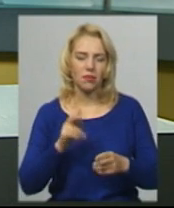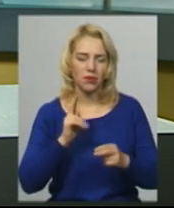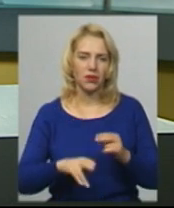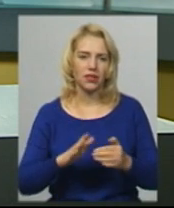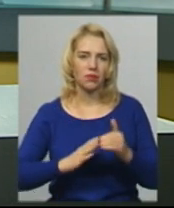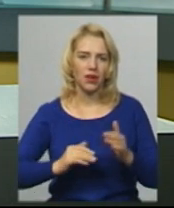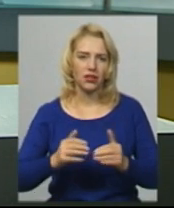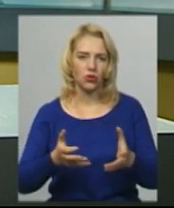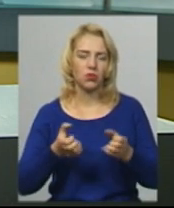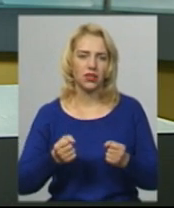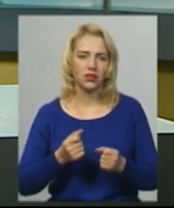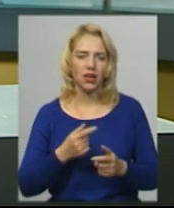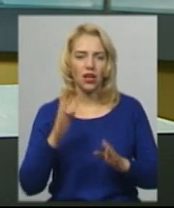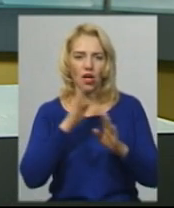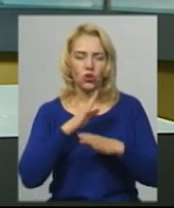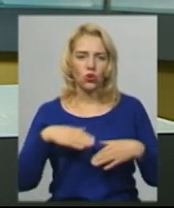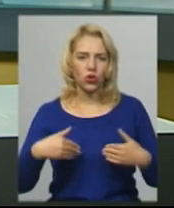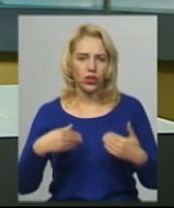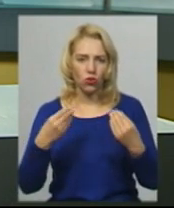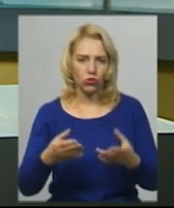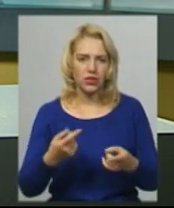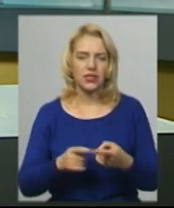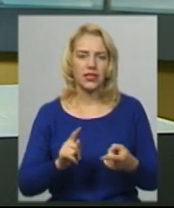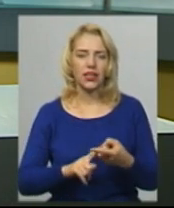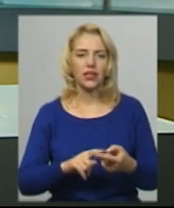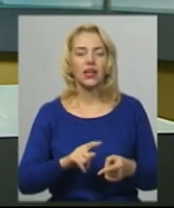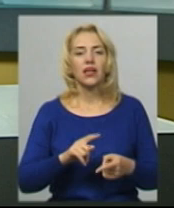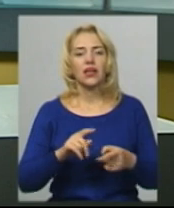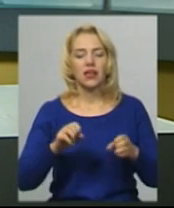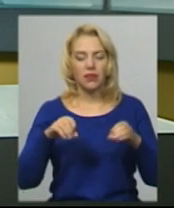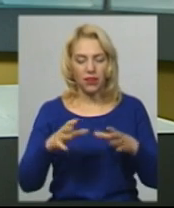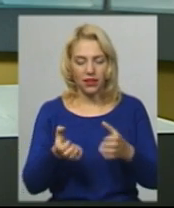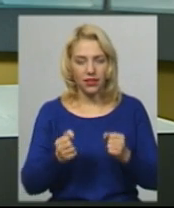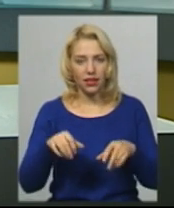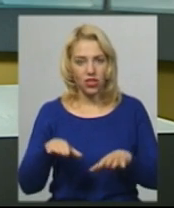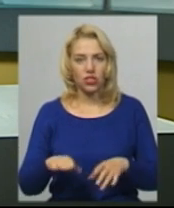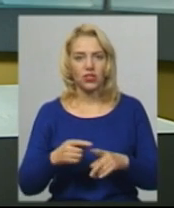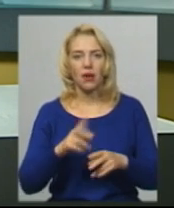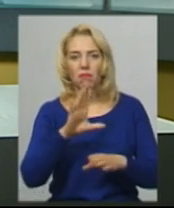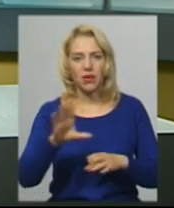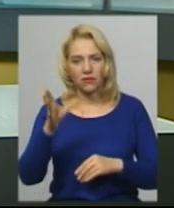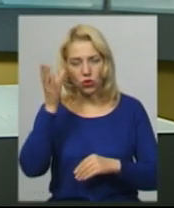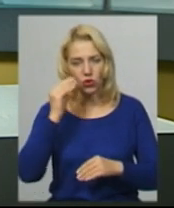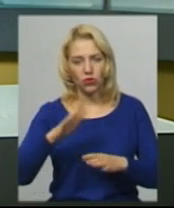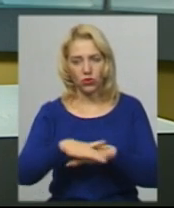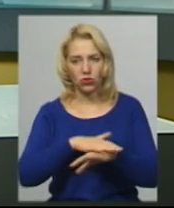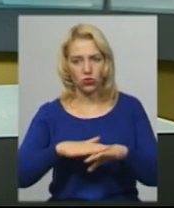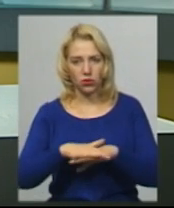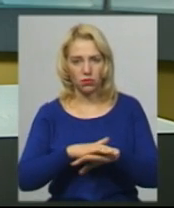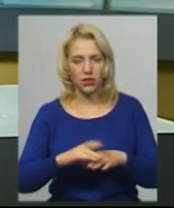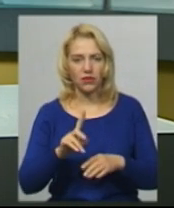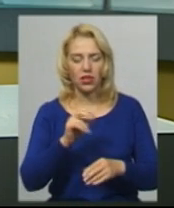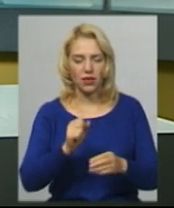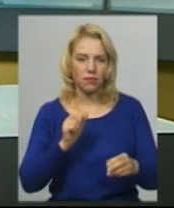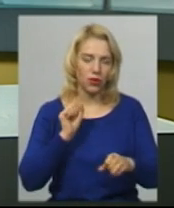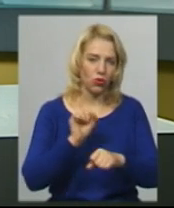прийняття доленосних для держави рішень без урахування думки суспільства. А депутатів заблокувати дії щодо ухвалення нової редакції